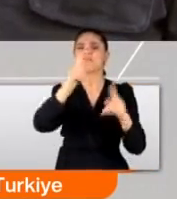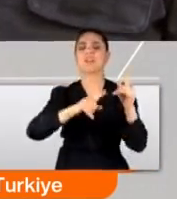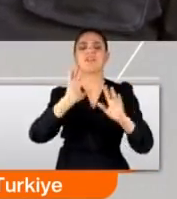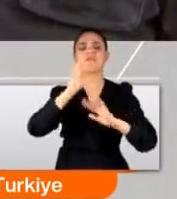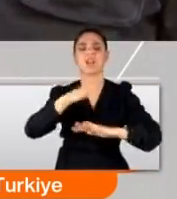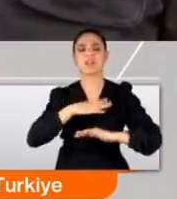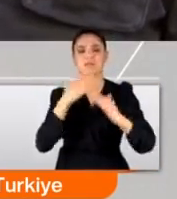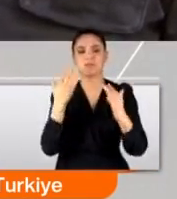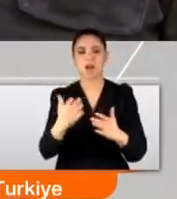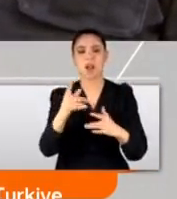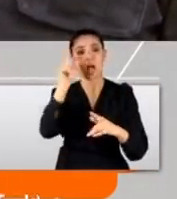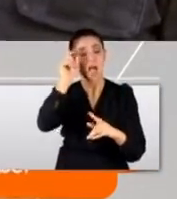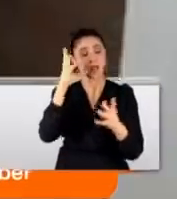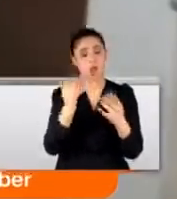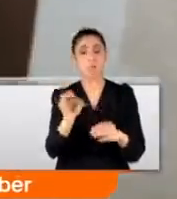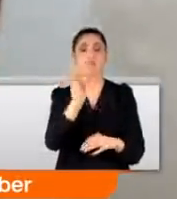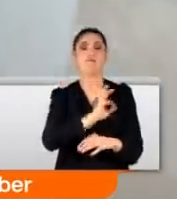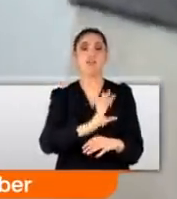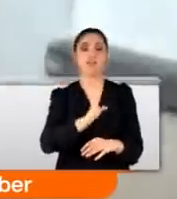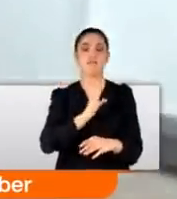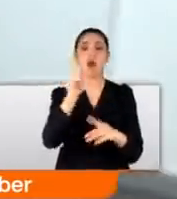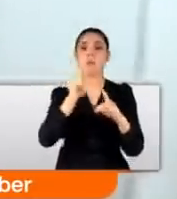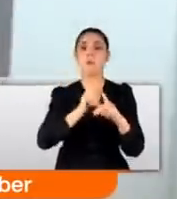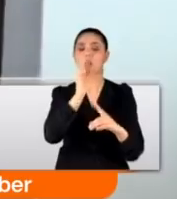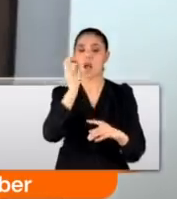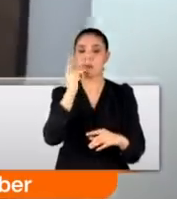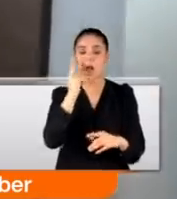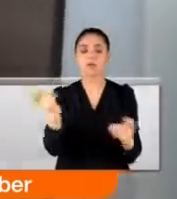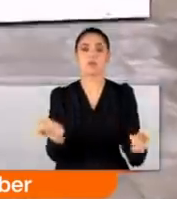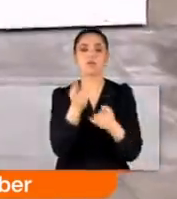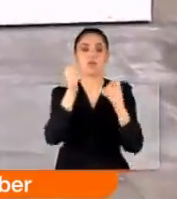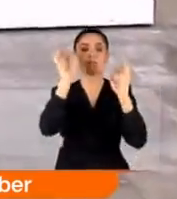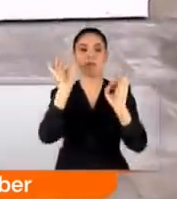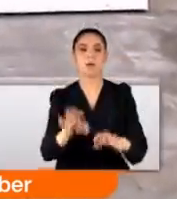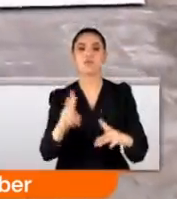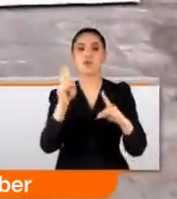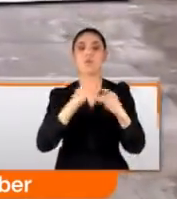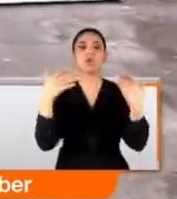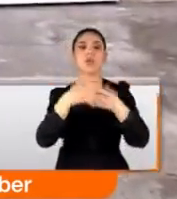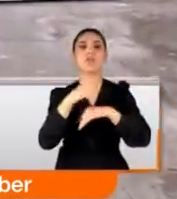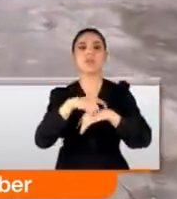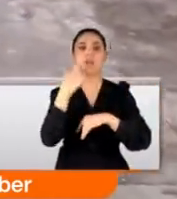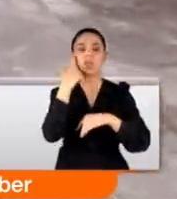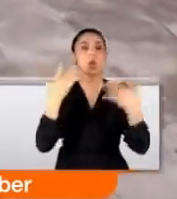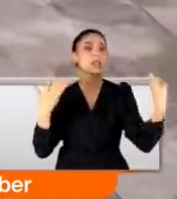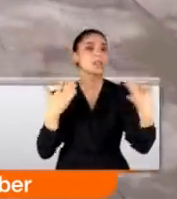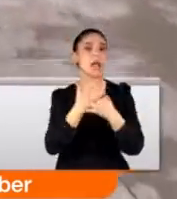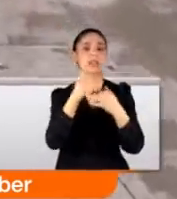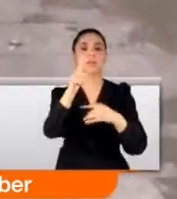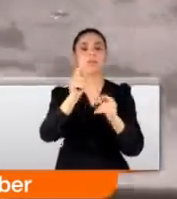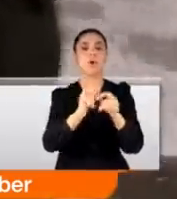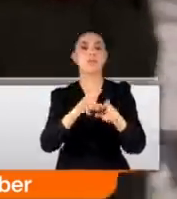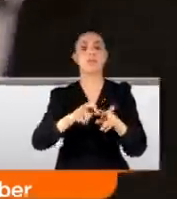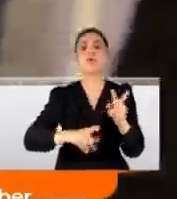kandırıyor. Akıllı olmakta fayda var. Polis bir ihbar üzerine harekete geçti. Polis gece yarısı yaptığı baskınla büyü